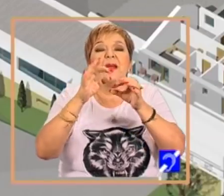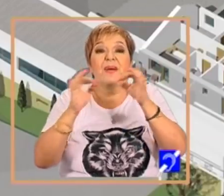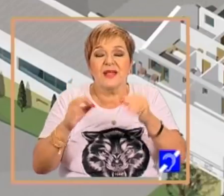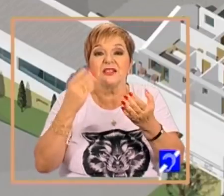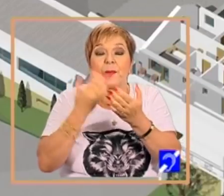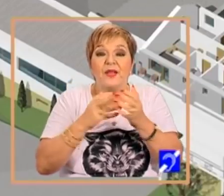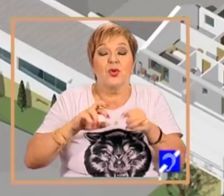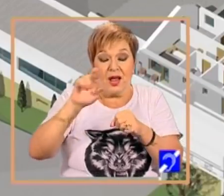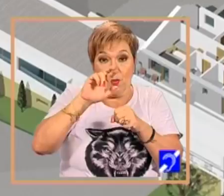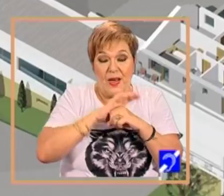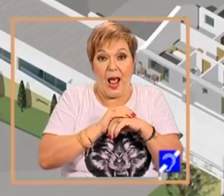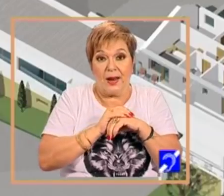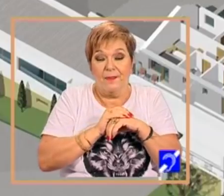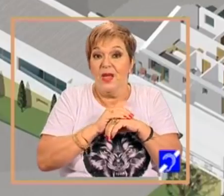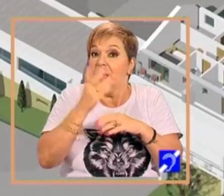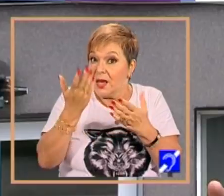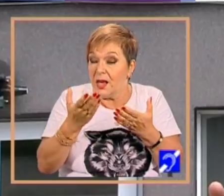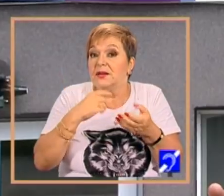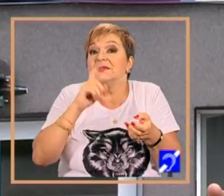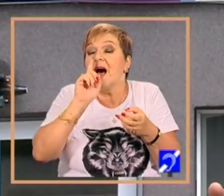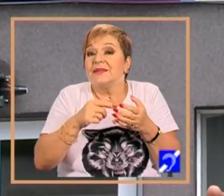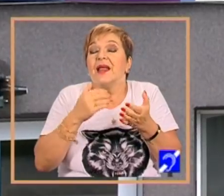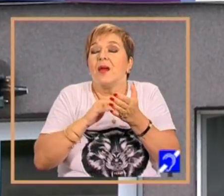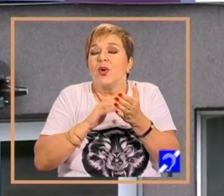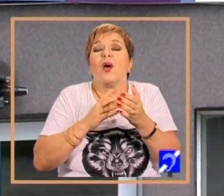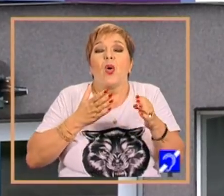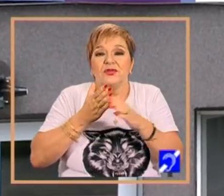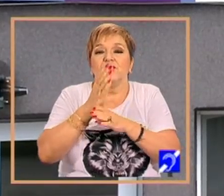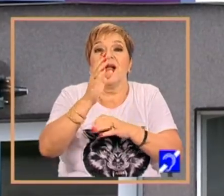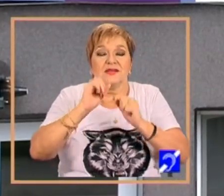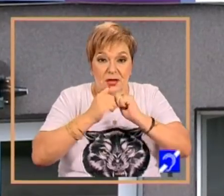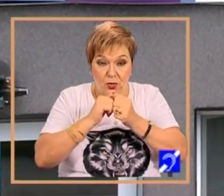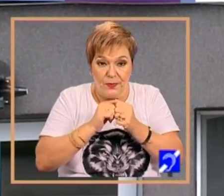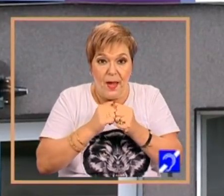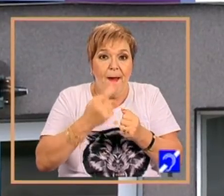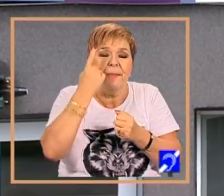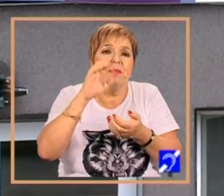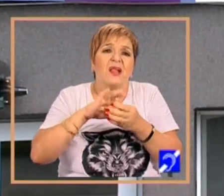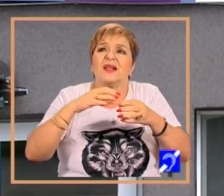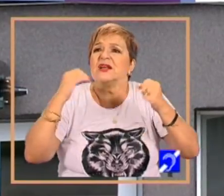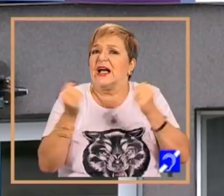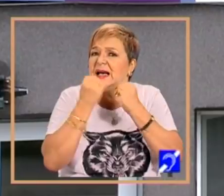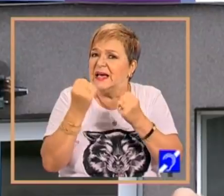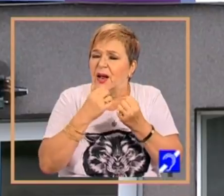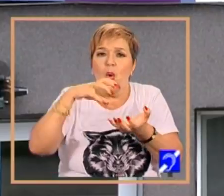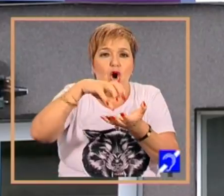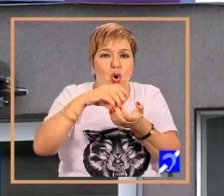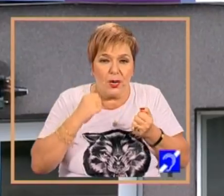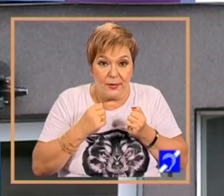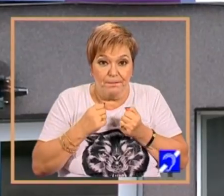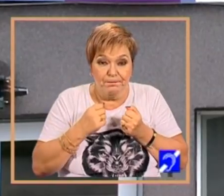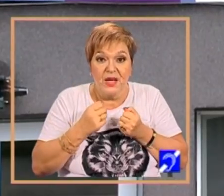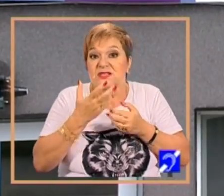Ca să duci un astfel de centru, trebuie permanent să fii pe linia 1. Prima dată ne-a fost greu să găsim spațiu, pe urmă banii ca să facem